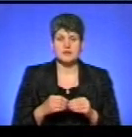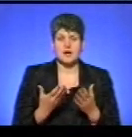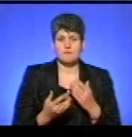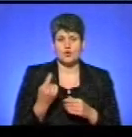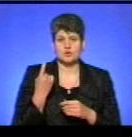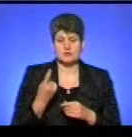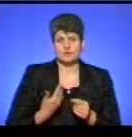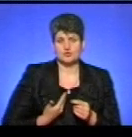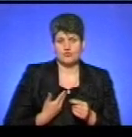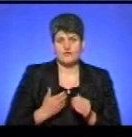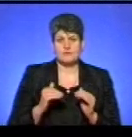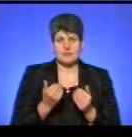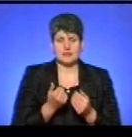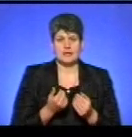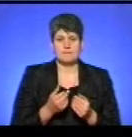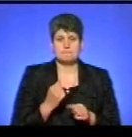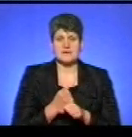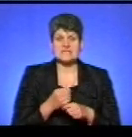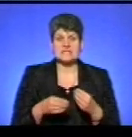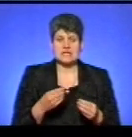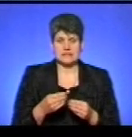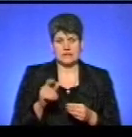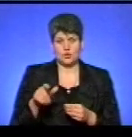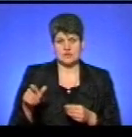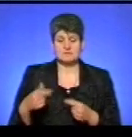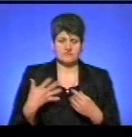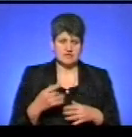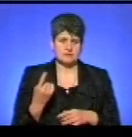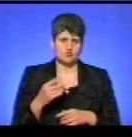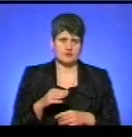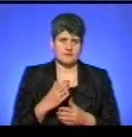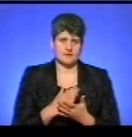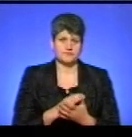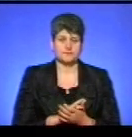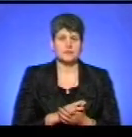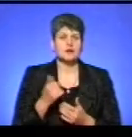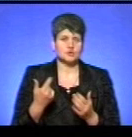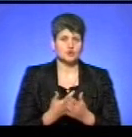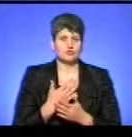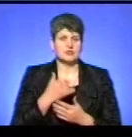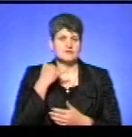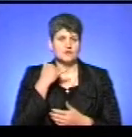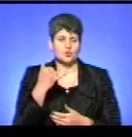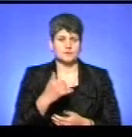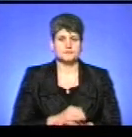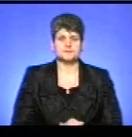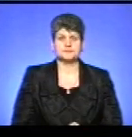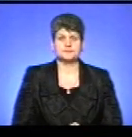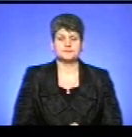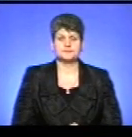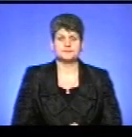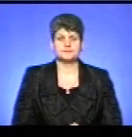прожитковий мінімум для працездатних осіб. Це питання вже врегульовано з 1 травня. І у нас знову є телефонний дзвінок. Доброго вечора.